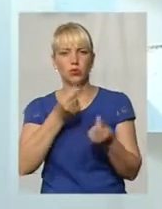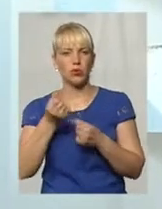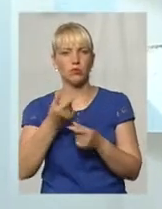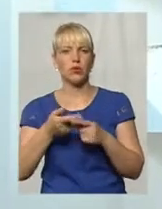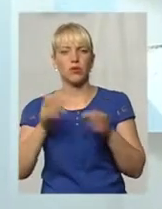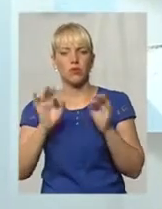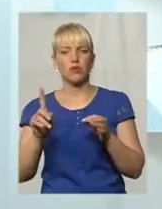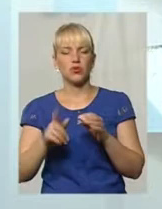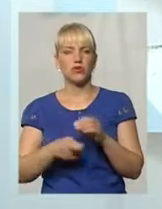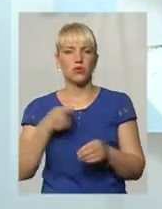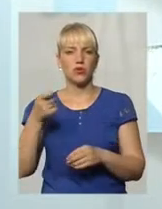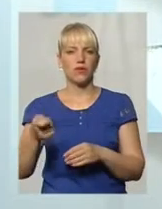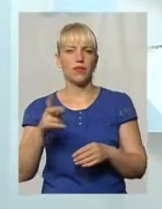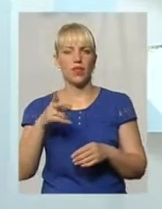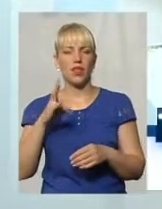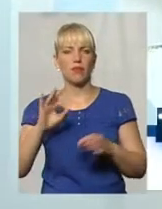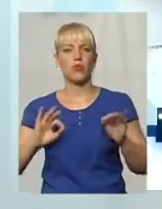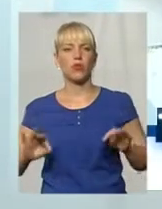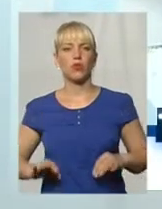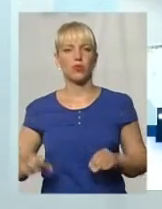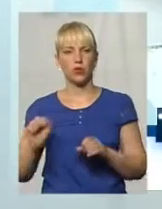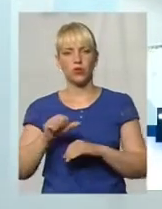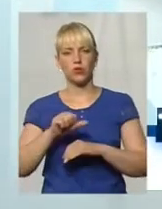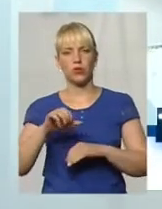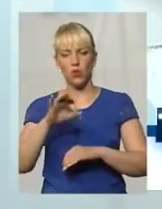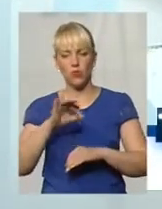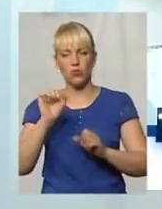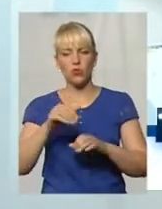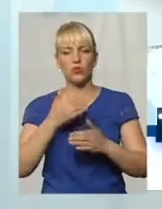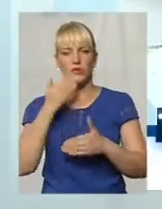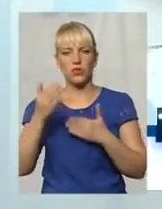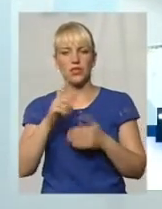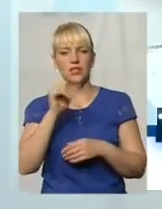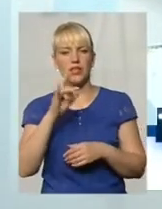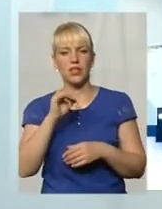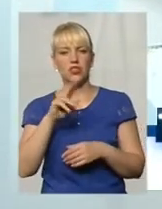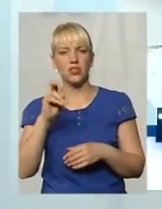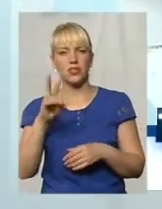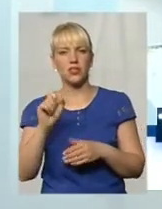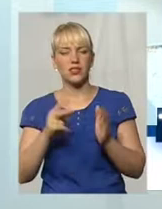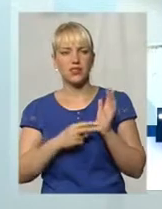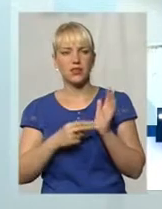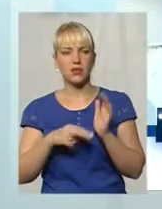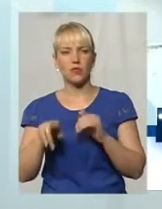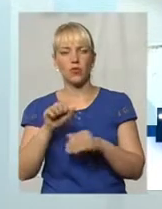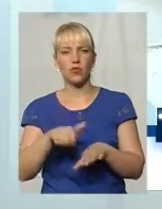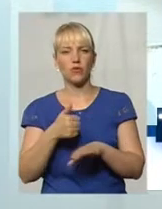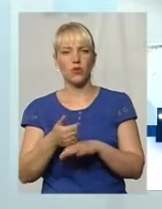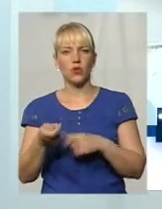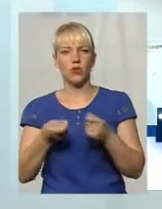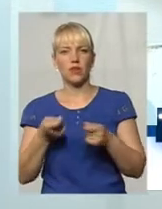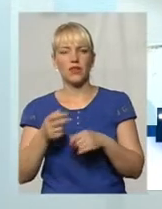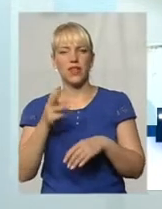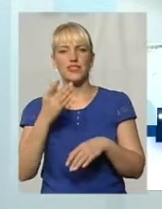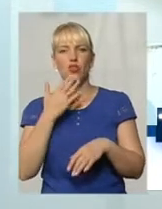до прокуратури області, можна звернутися на Заречанську 7 по підслідності органів Головного управління національної